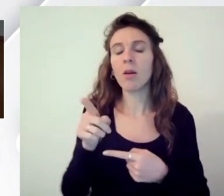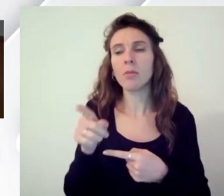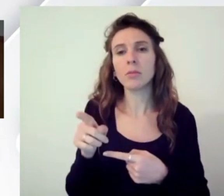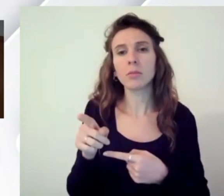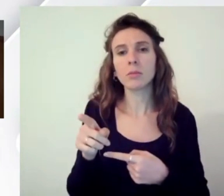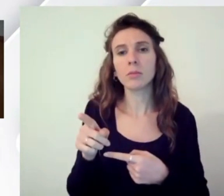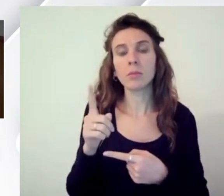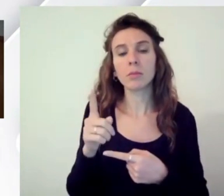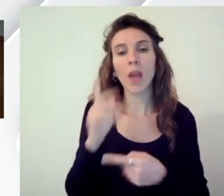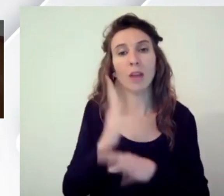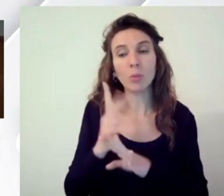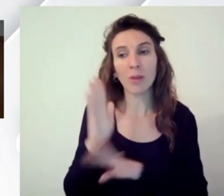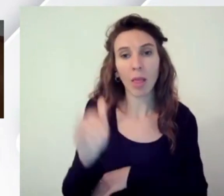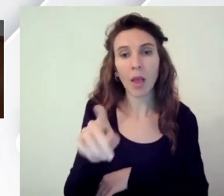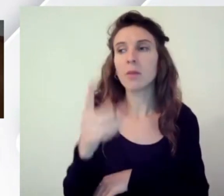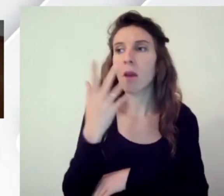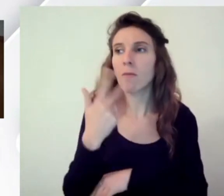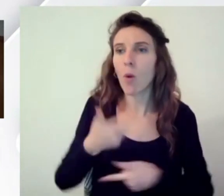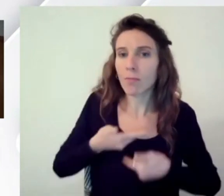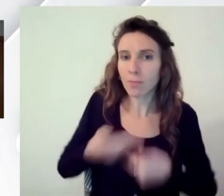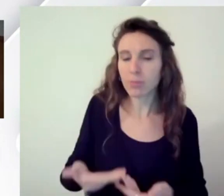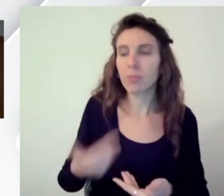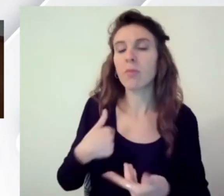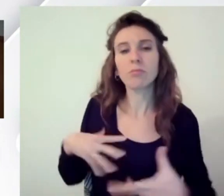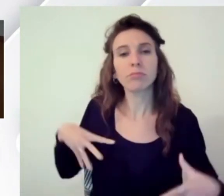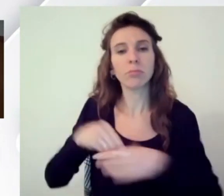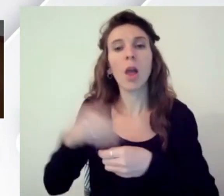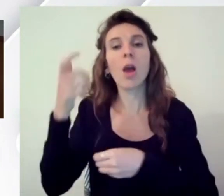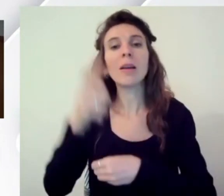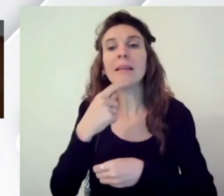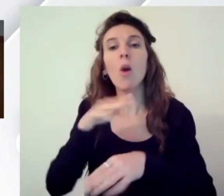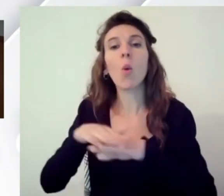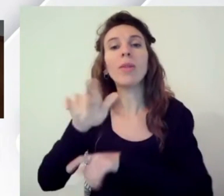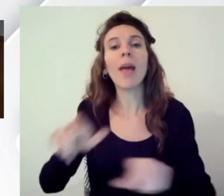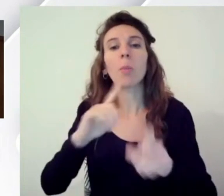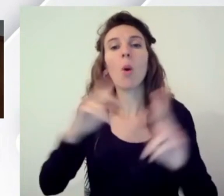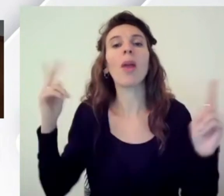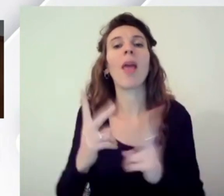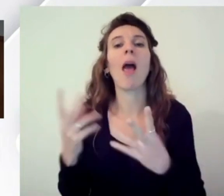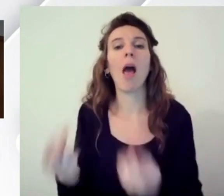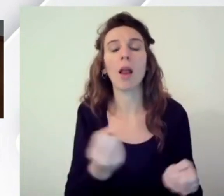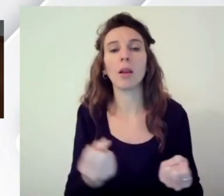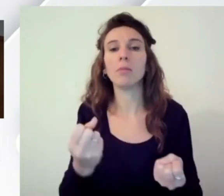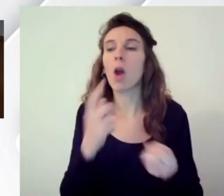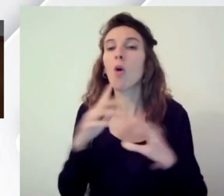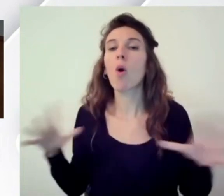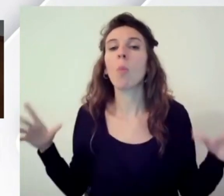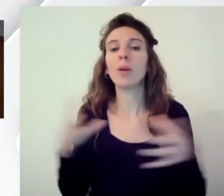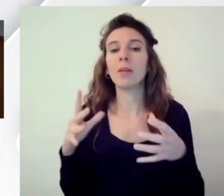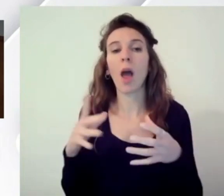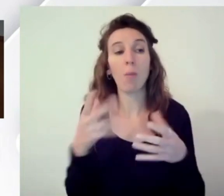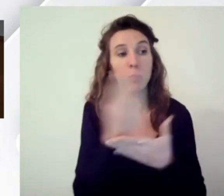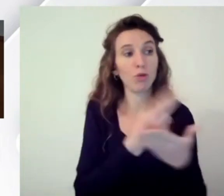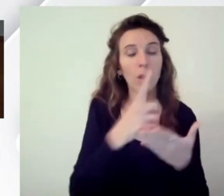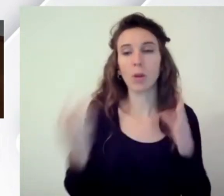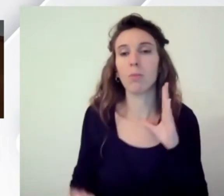questo progetto e gli utenti reali con una comunità di pratica che è nata intorno al progetto proprio perché era open quindi una comunità